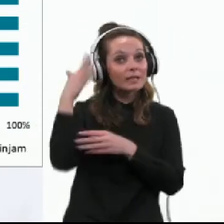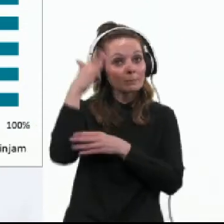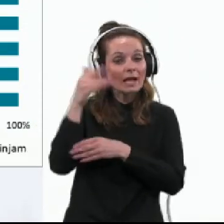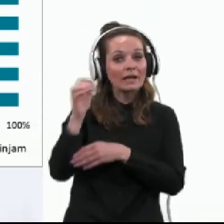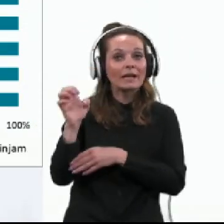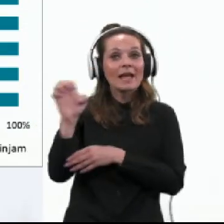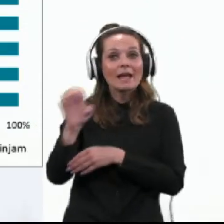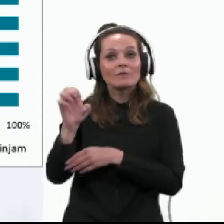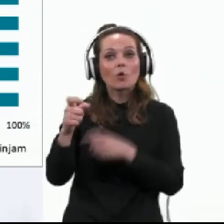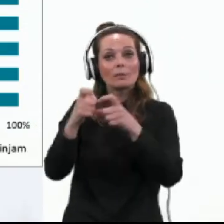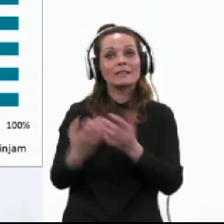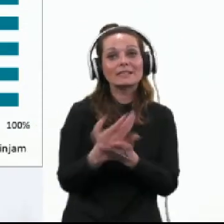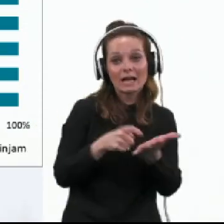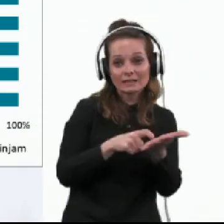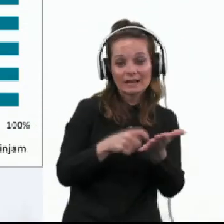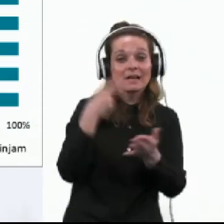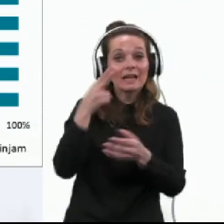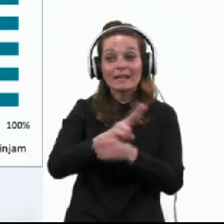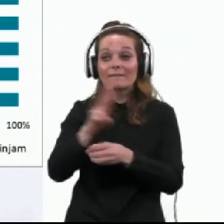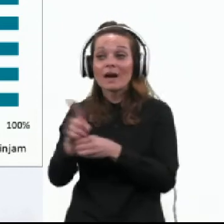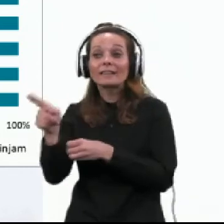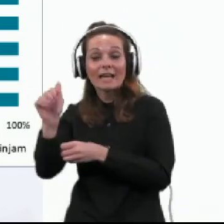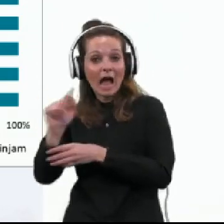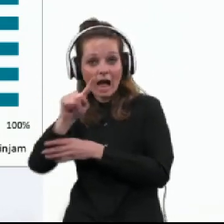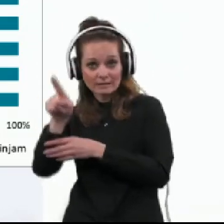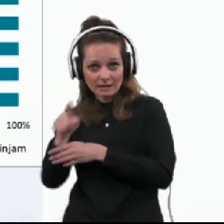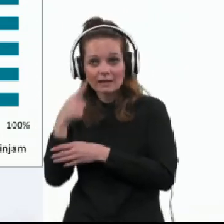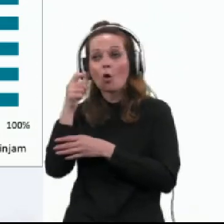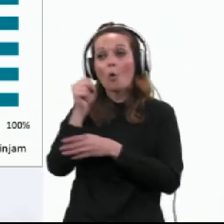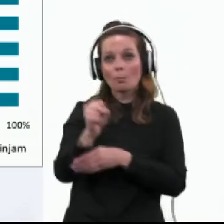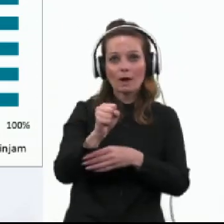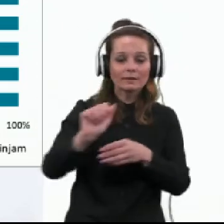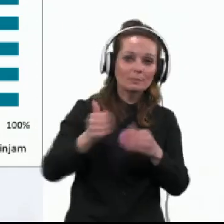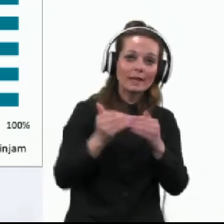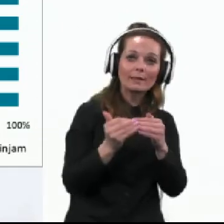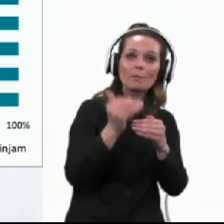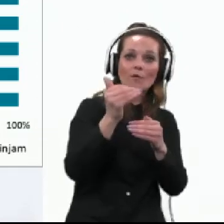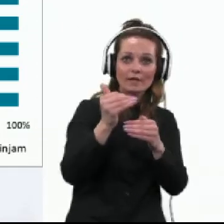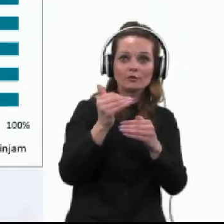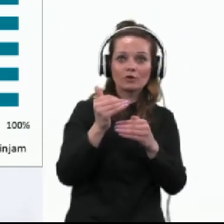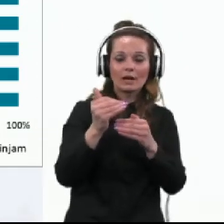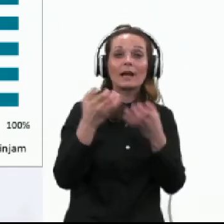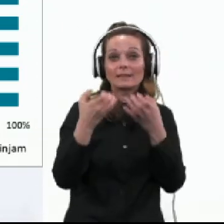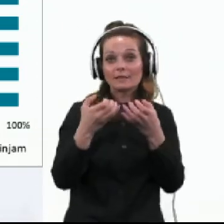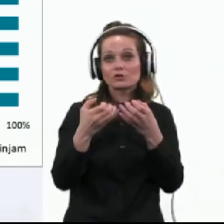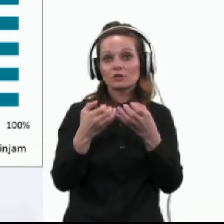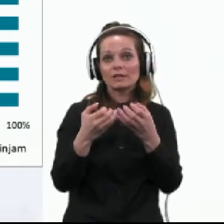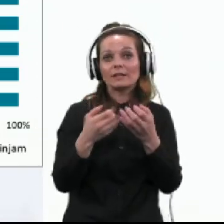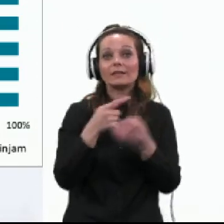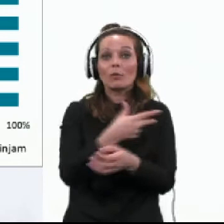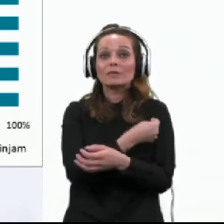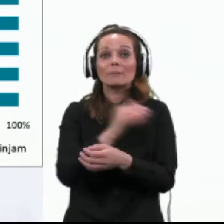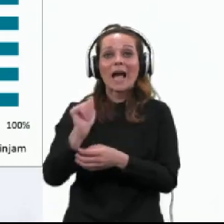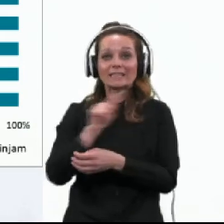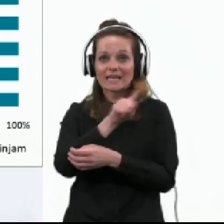agencije za zdravila, glede varnosti tega cepiva, pa se opaža ponovno povečana namera za cepljenje.